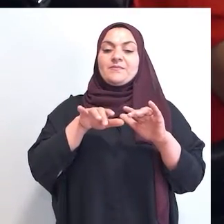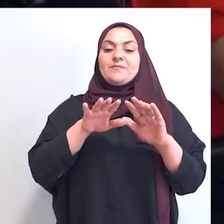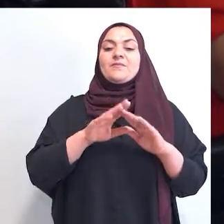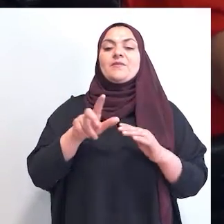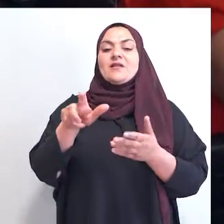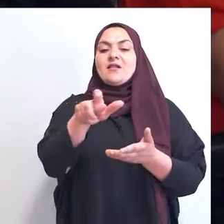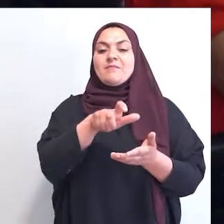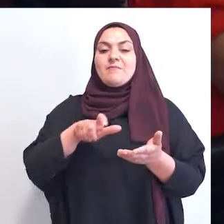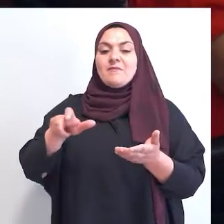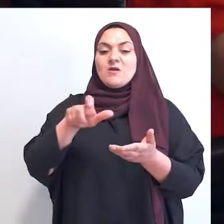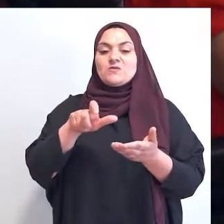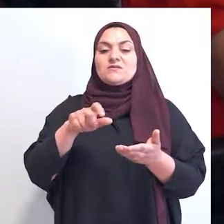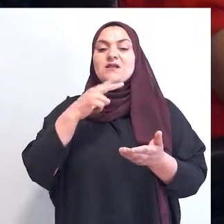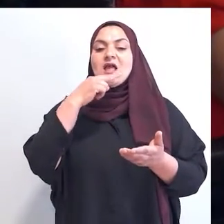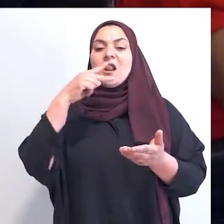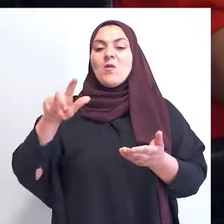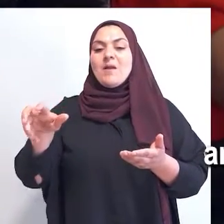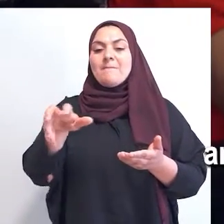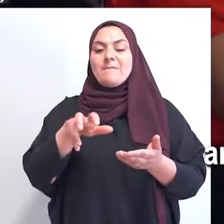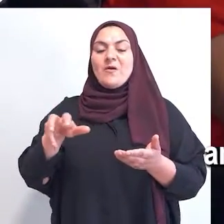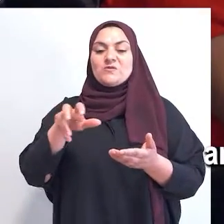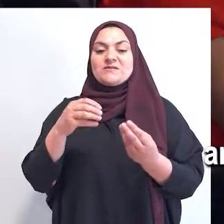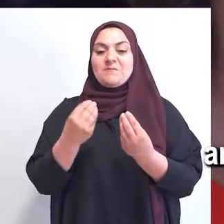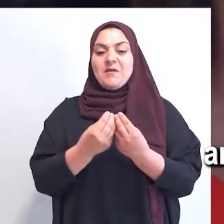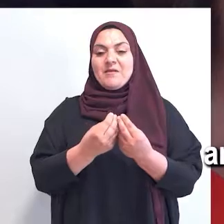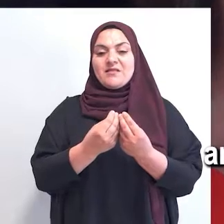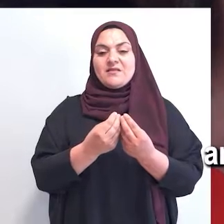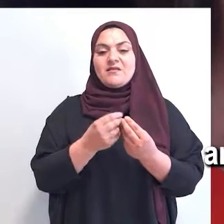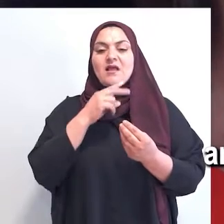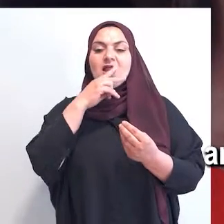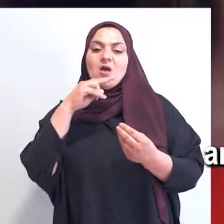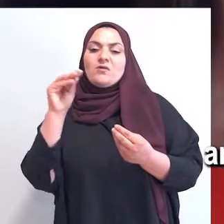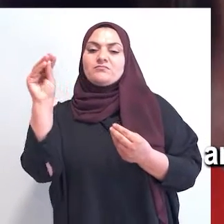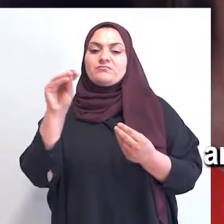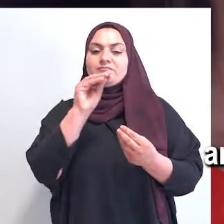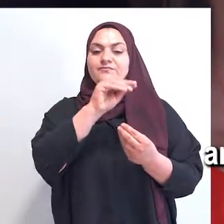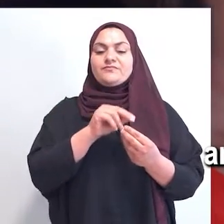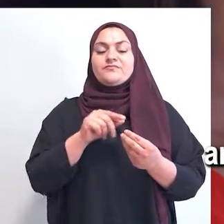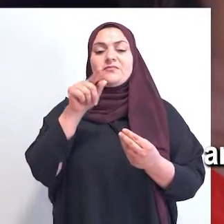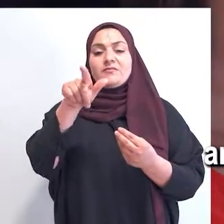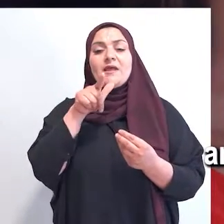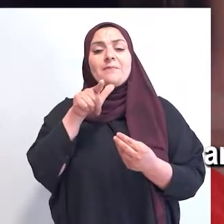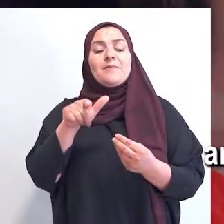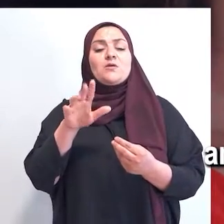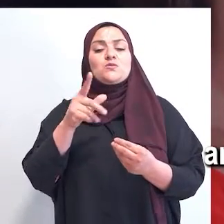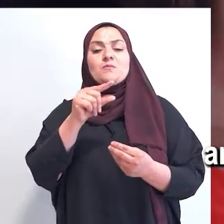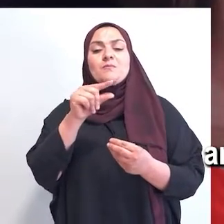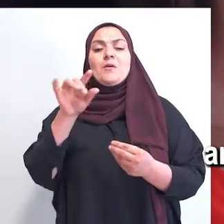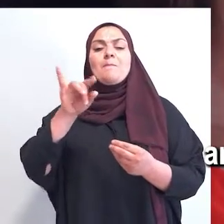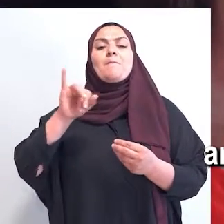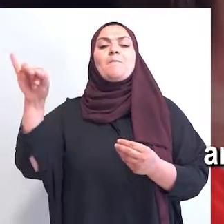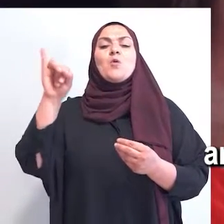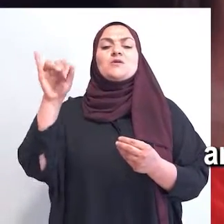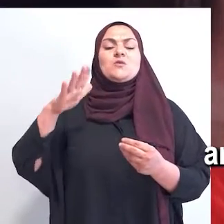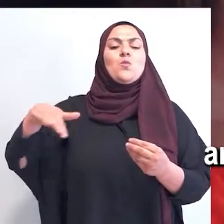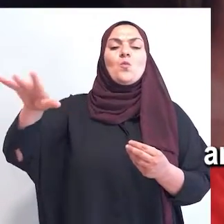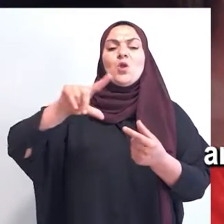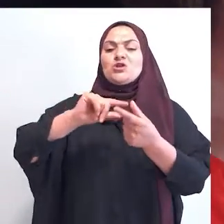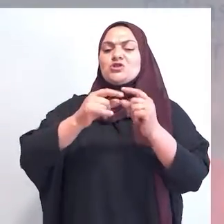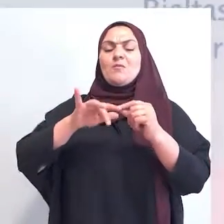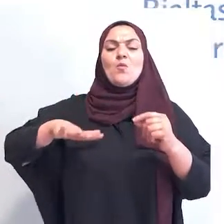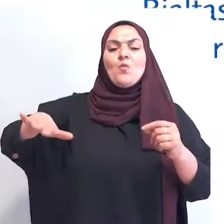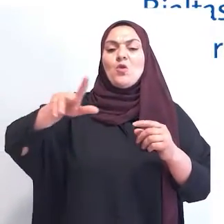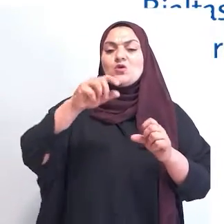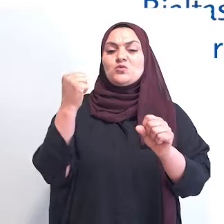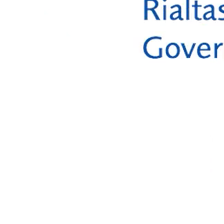وبدخلها على اللابتوب وبصير أشتغل مع الماوس إنه ألون وهيك